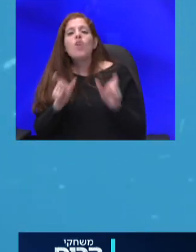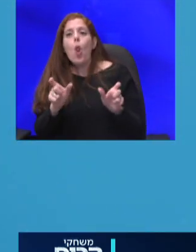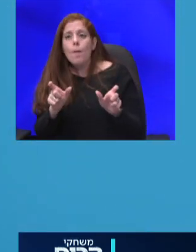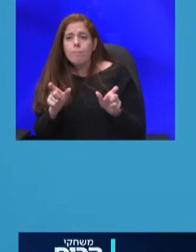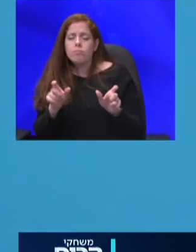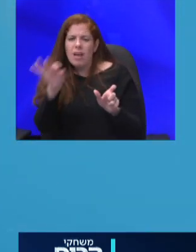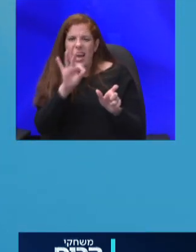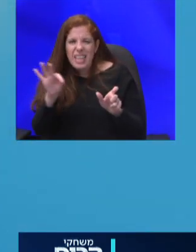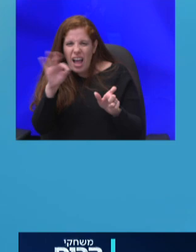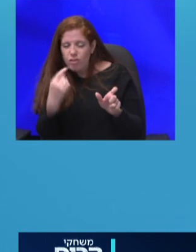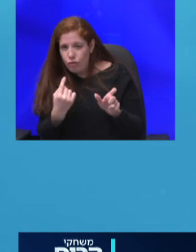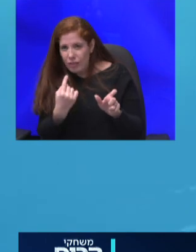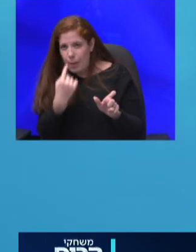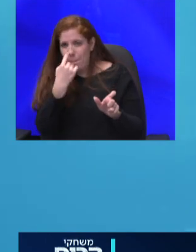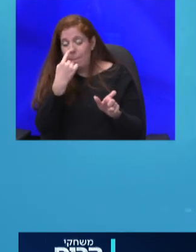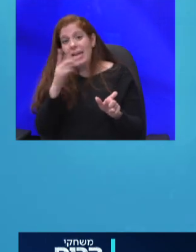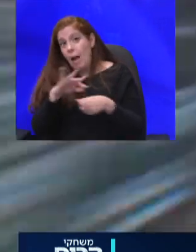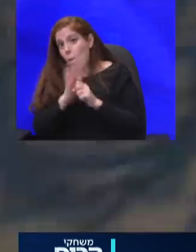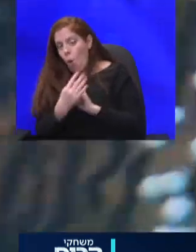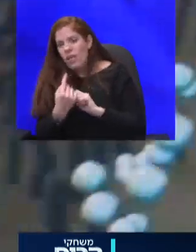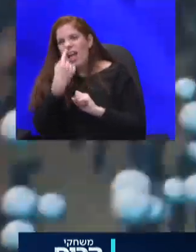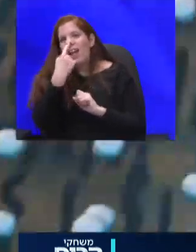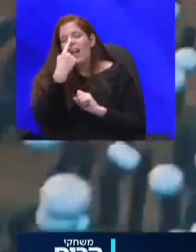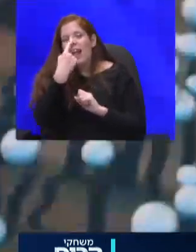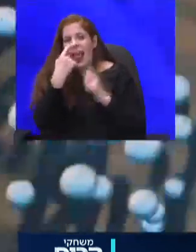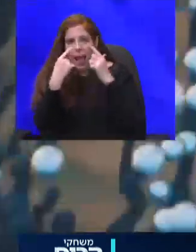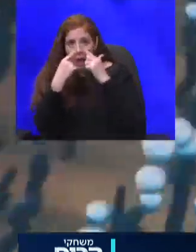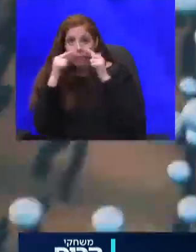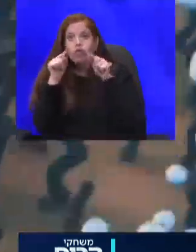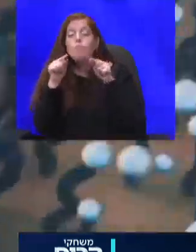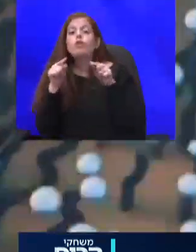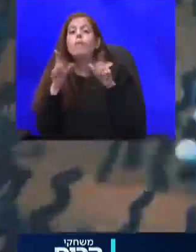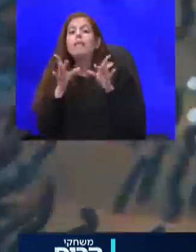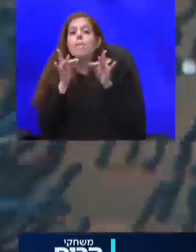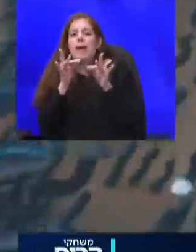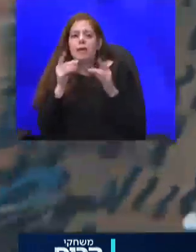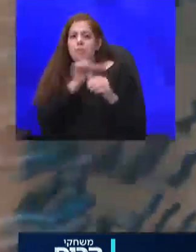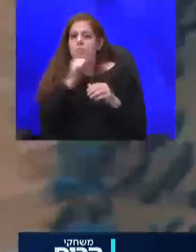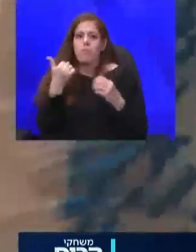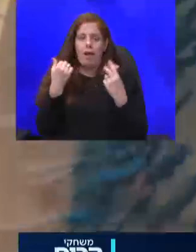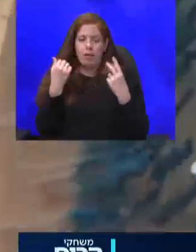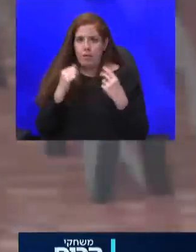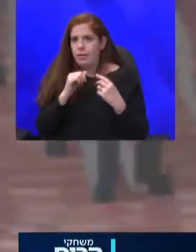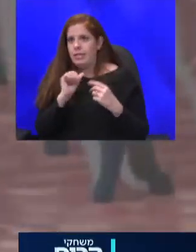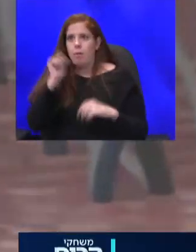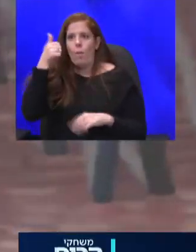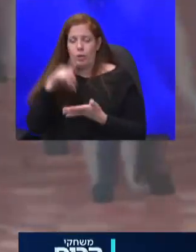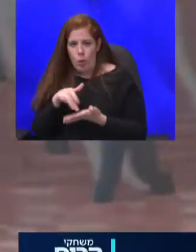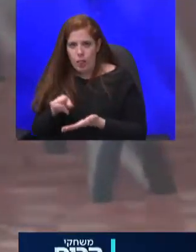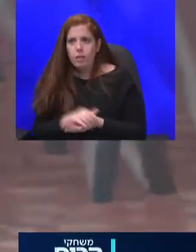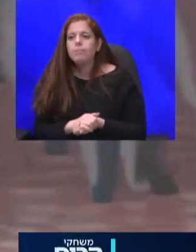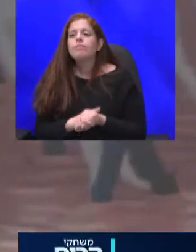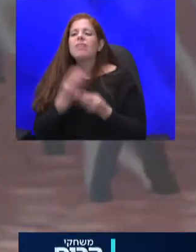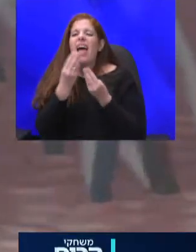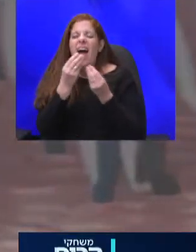האף שמאבת נקודת ההדבקה העיקרית וזה מבוסס על שני מרכיבים אבקה כשהיא אף על האף היא